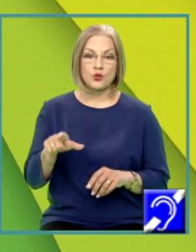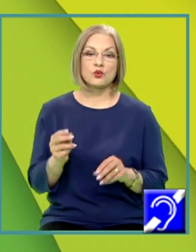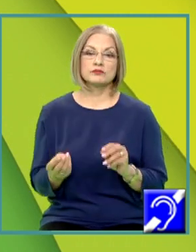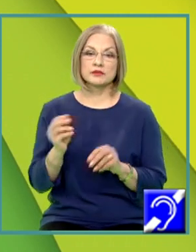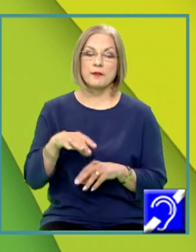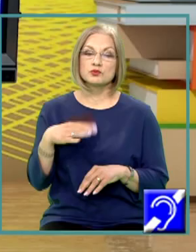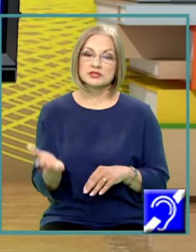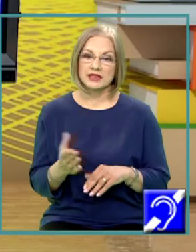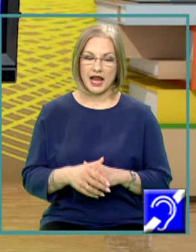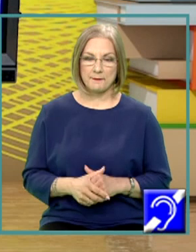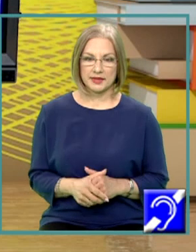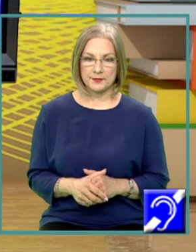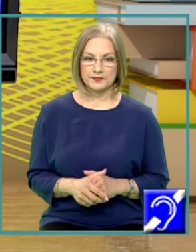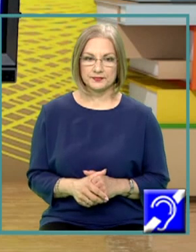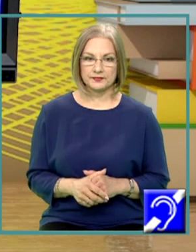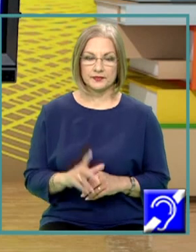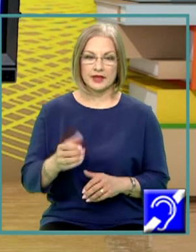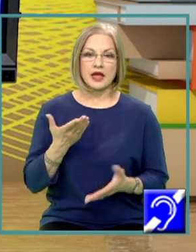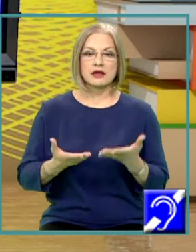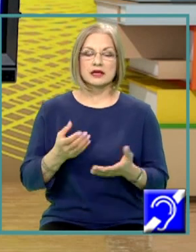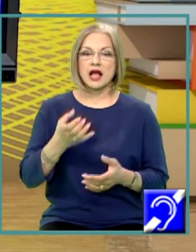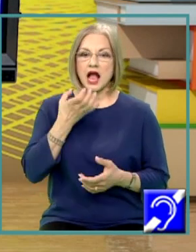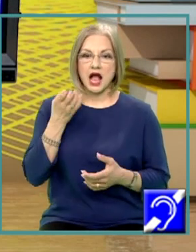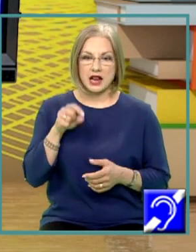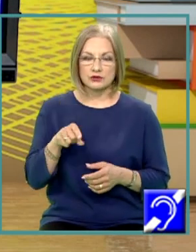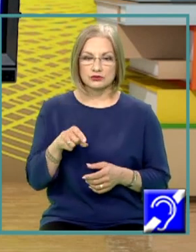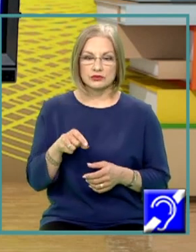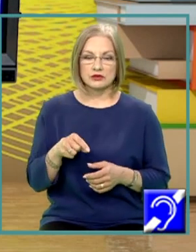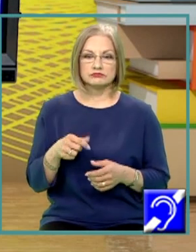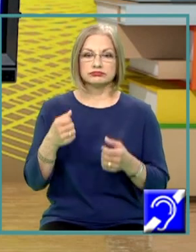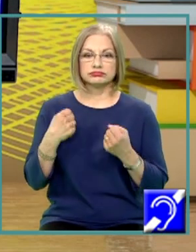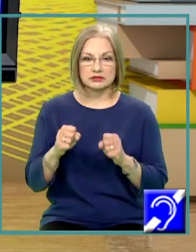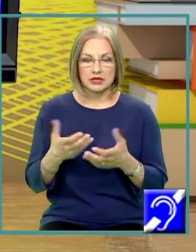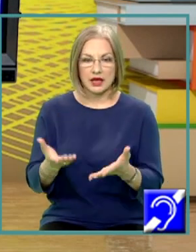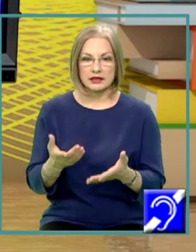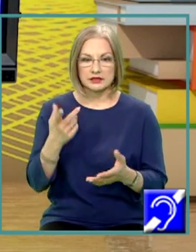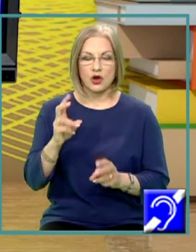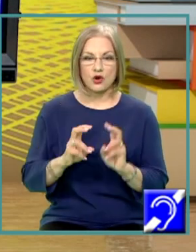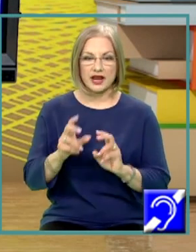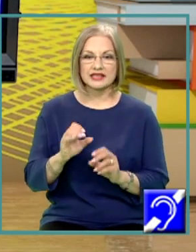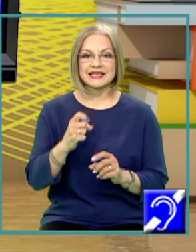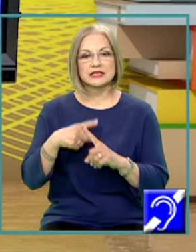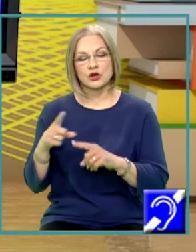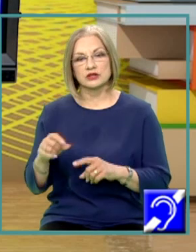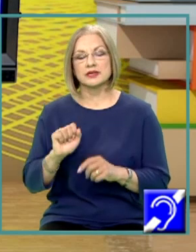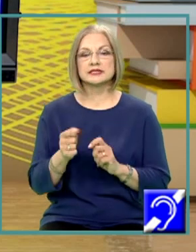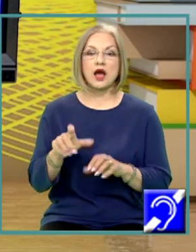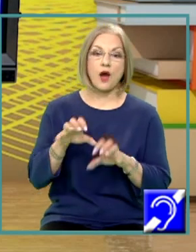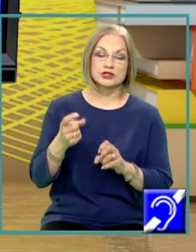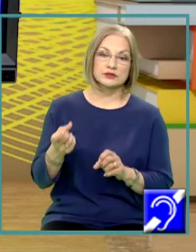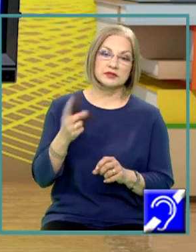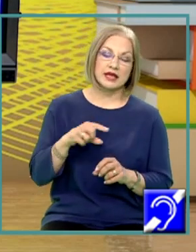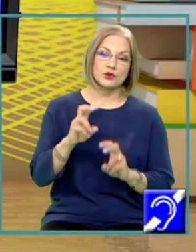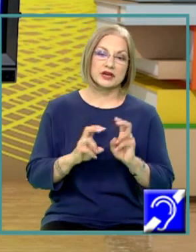partea dreaptă. Cantitatea de căldură cedată într-o reacție exotermă sau acceptată într-o